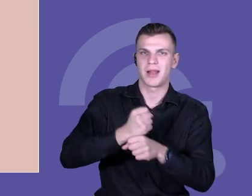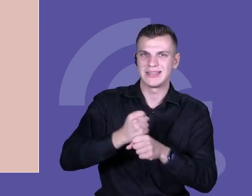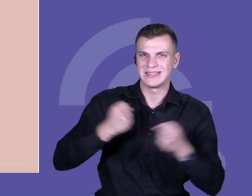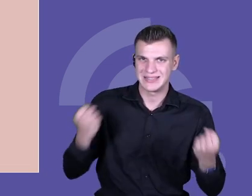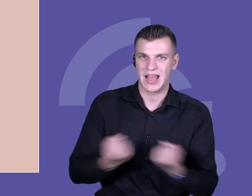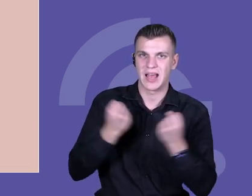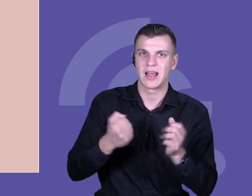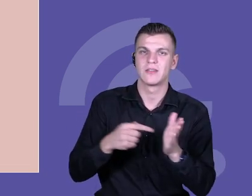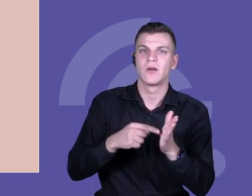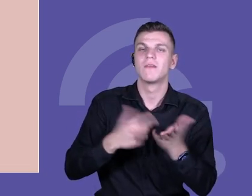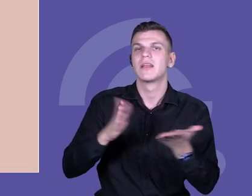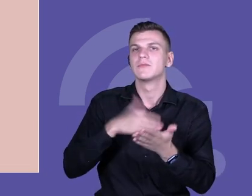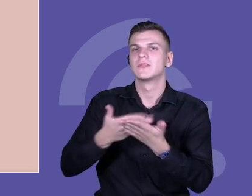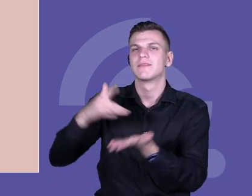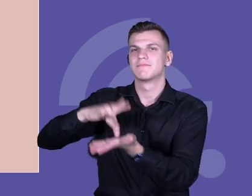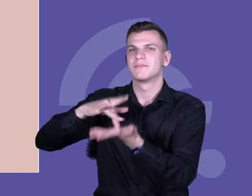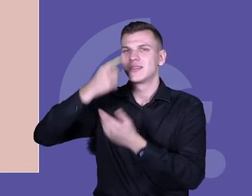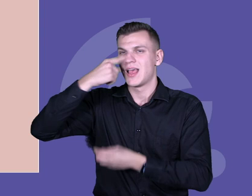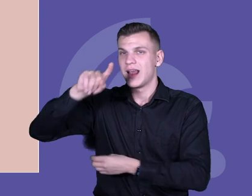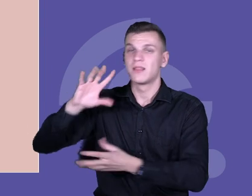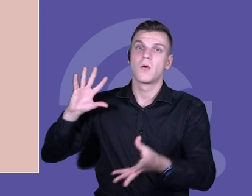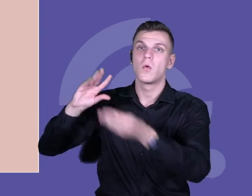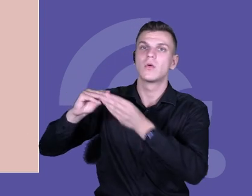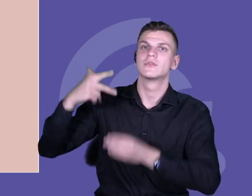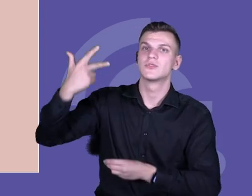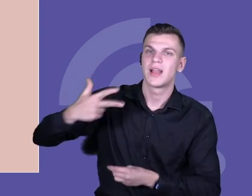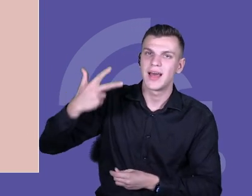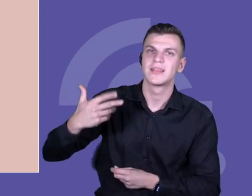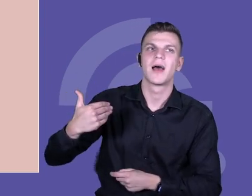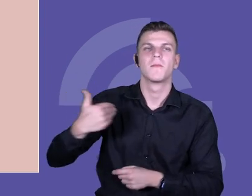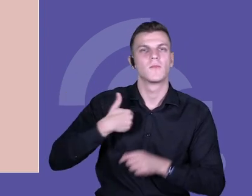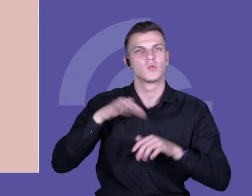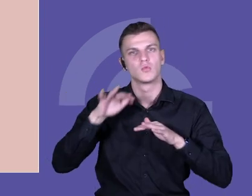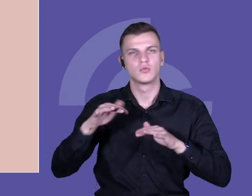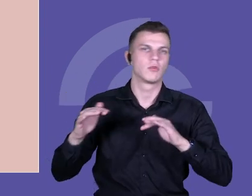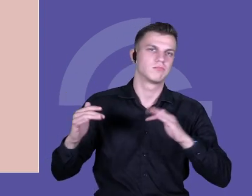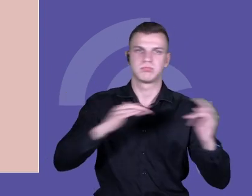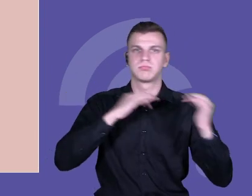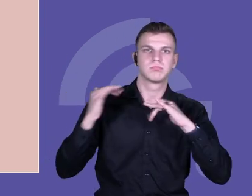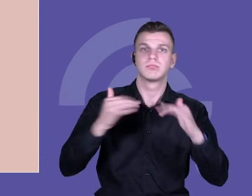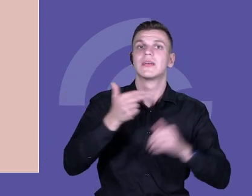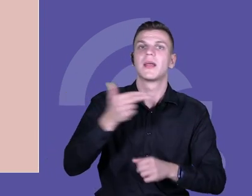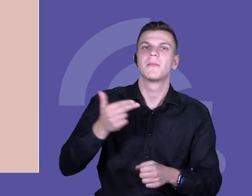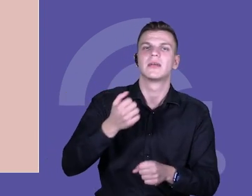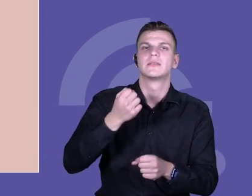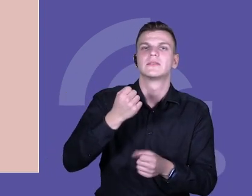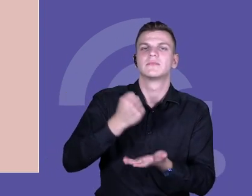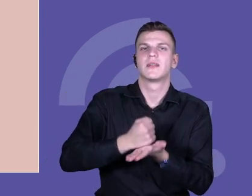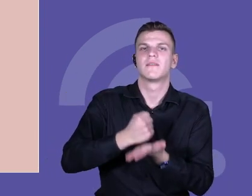uczniowie. W Tajlandii przez ostatnie trzy lata jest wiele dyskusji na temat tego, jak jest praca tych